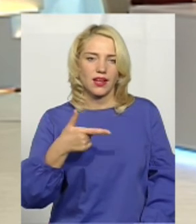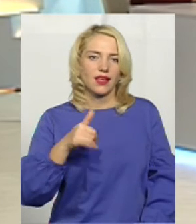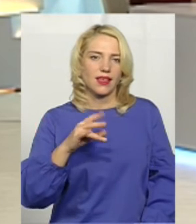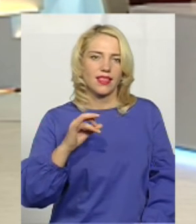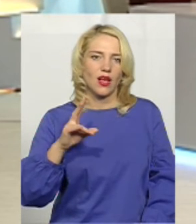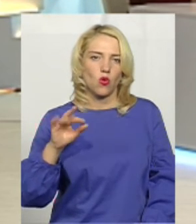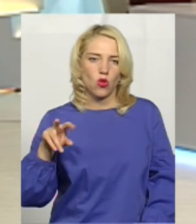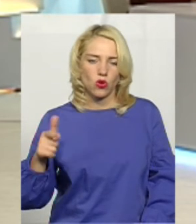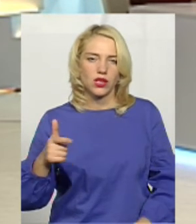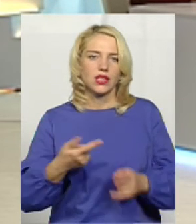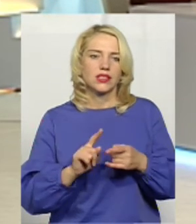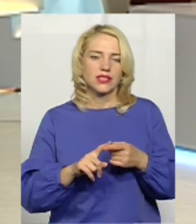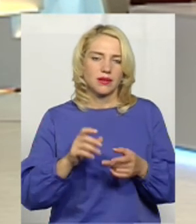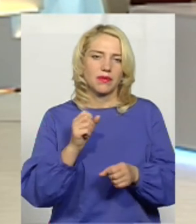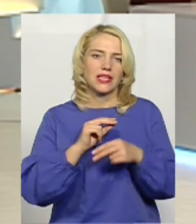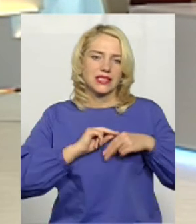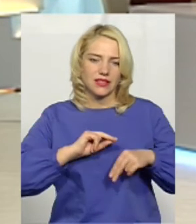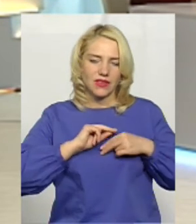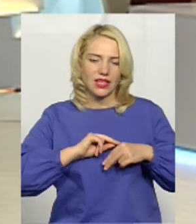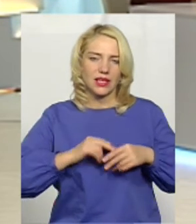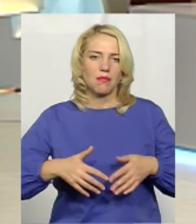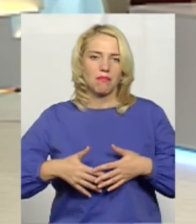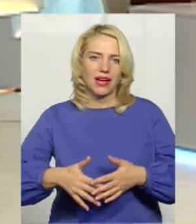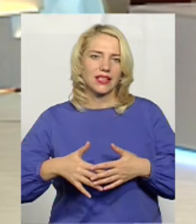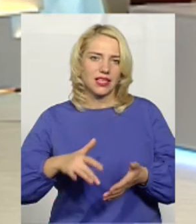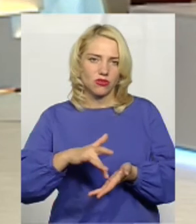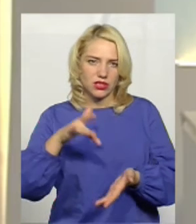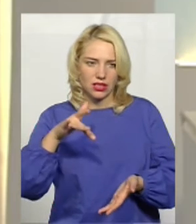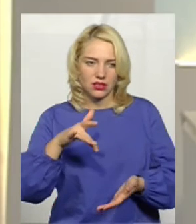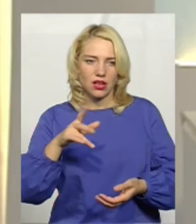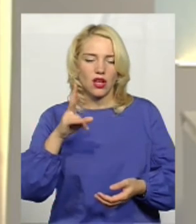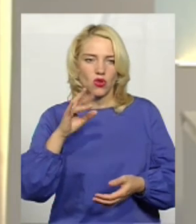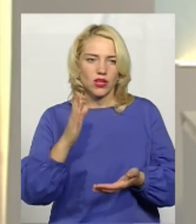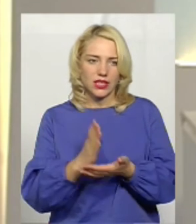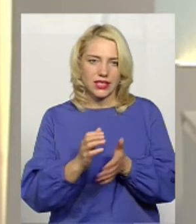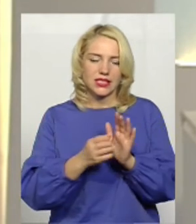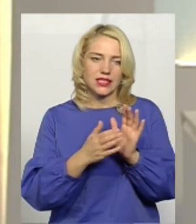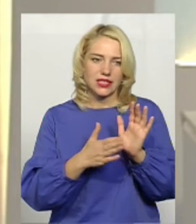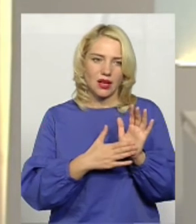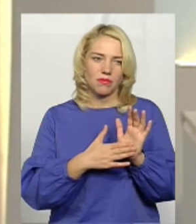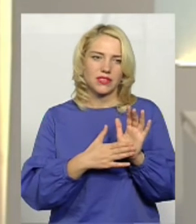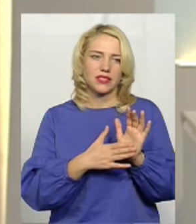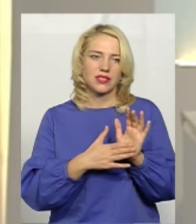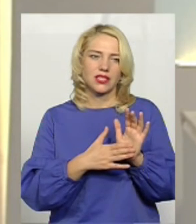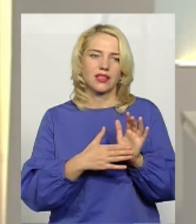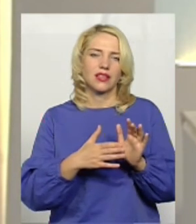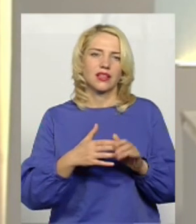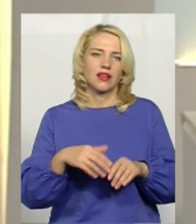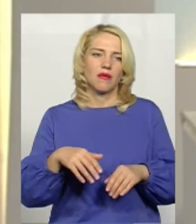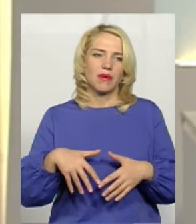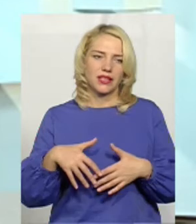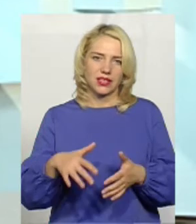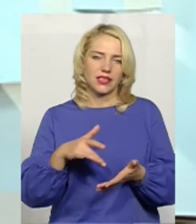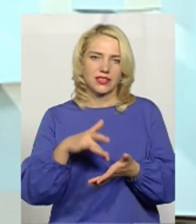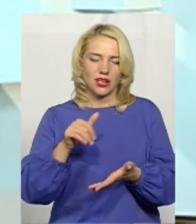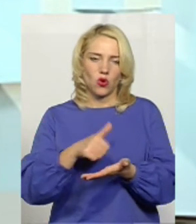працівниками саме перинатального центру. Ну, запис є в перинатальній центру, до одного лікара є такий запис. Є, так.